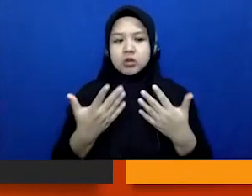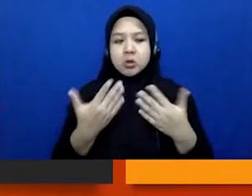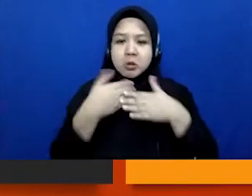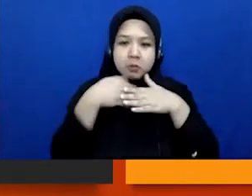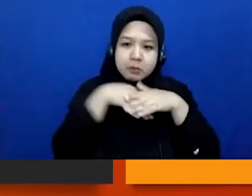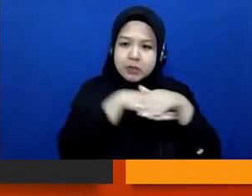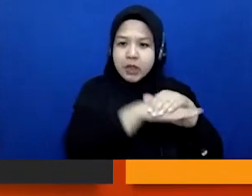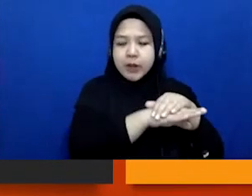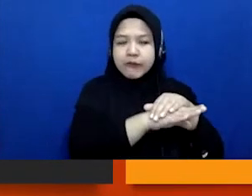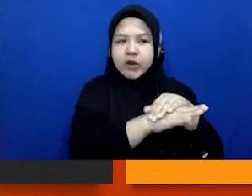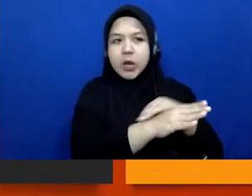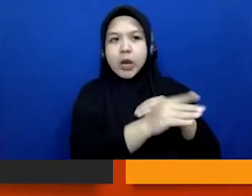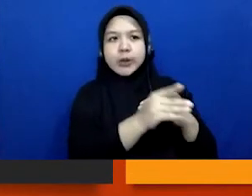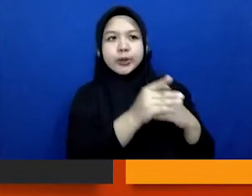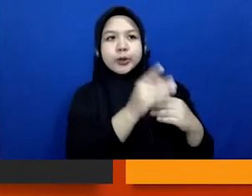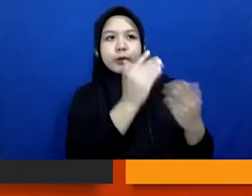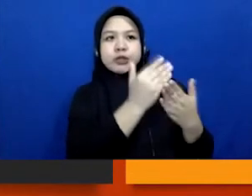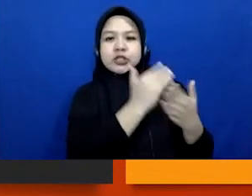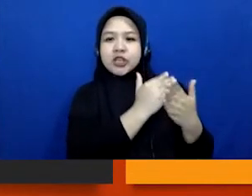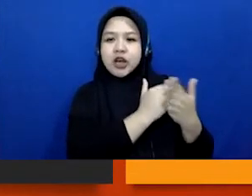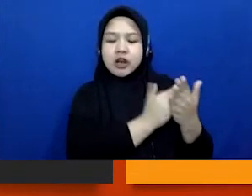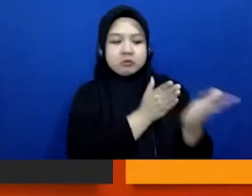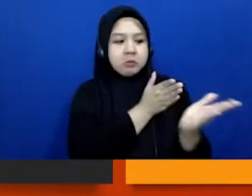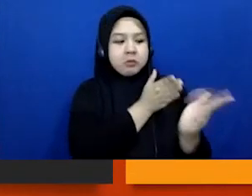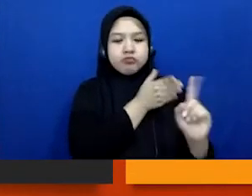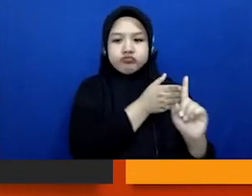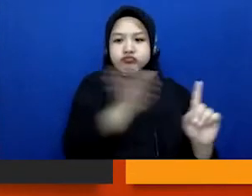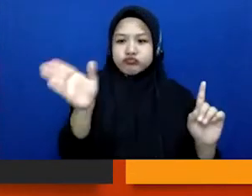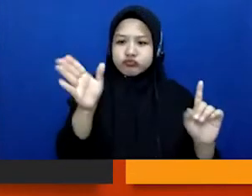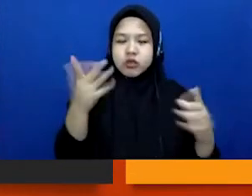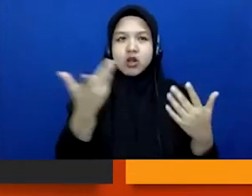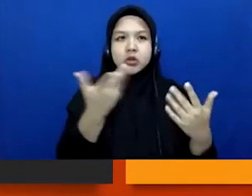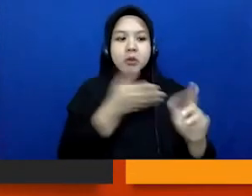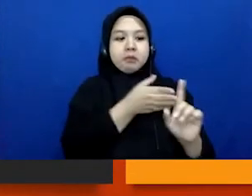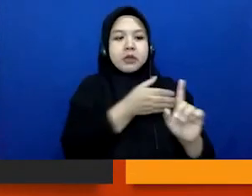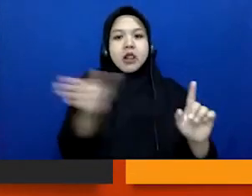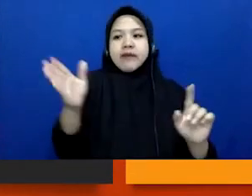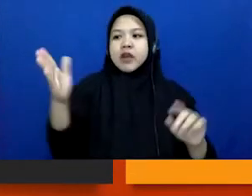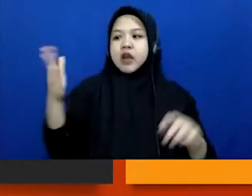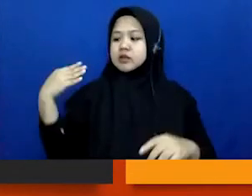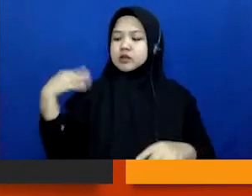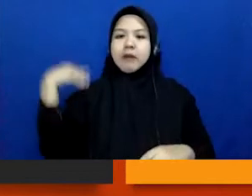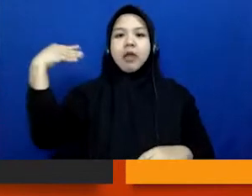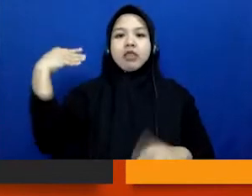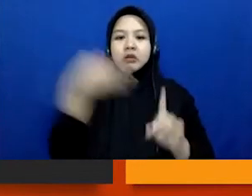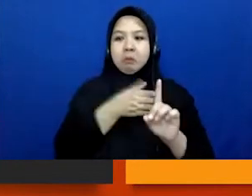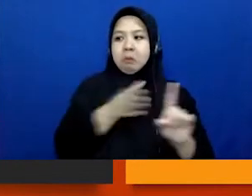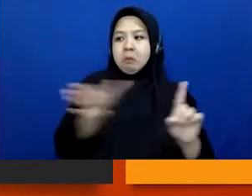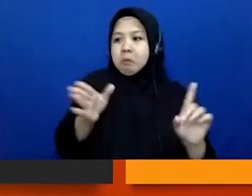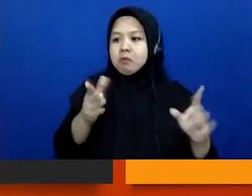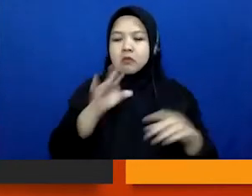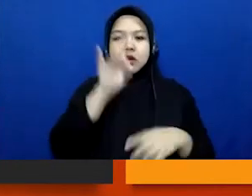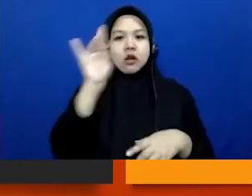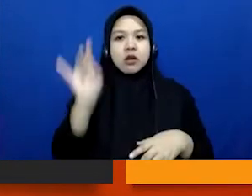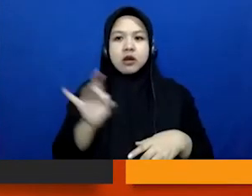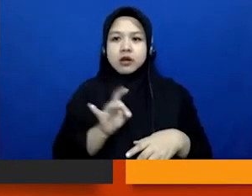kebijakan gitu kan, kasus penyelewengan jabatan, dan segala macam ya,